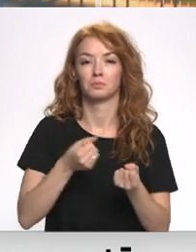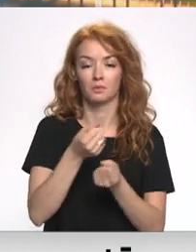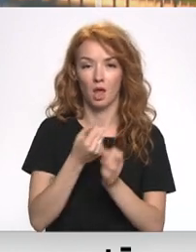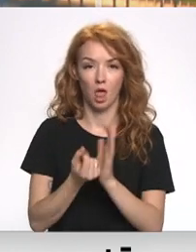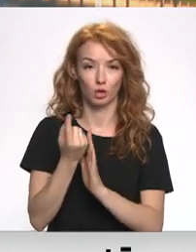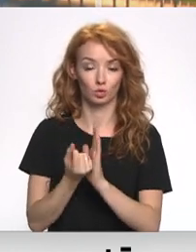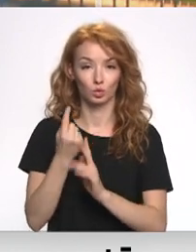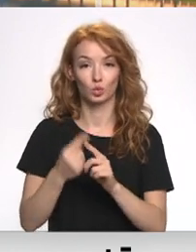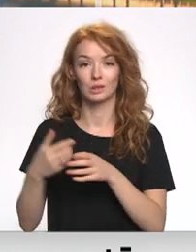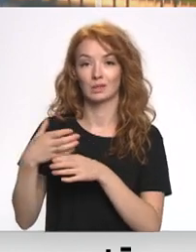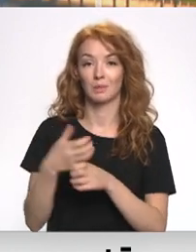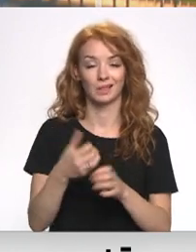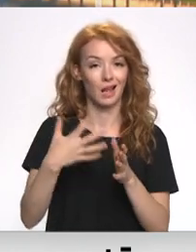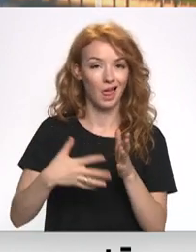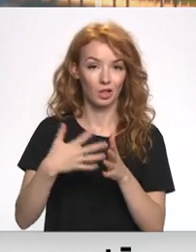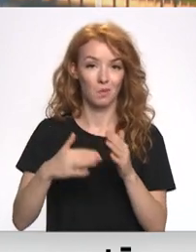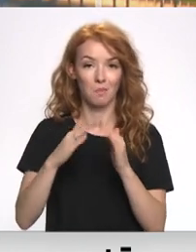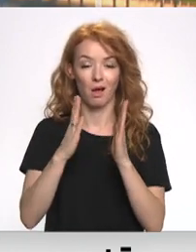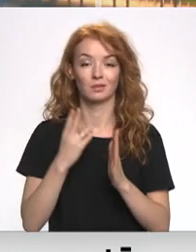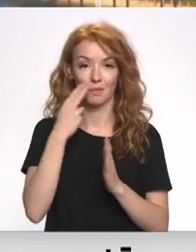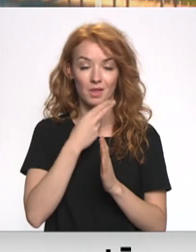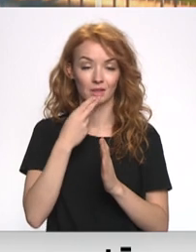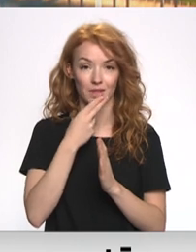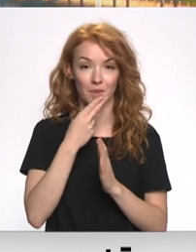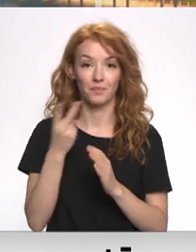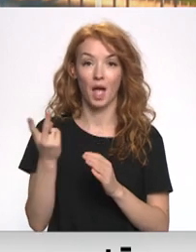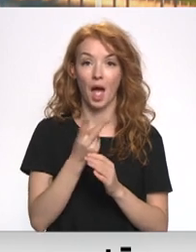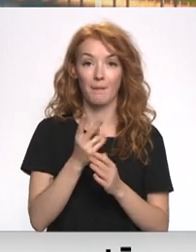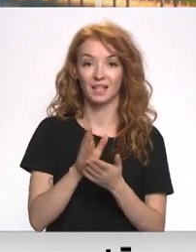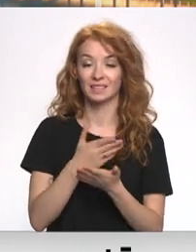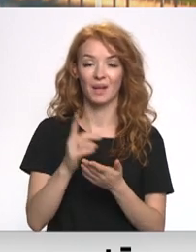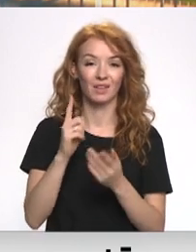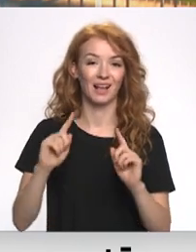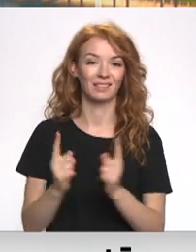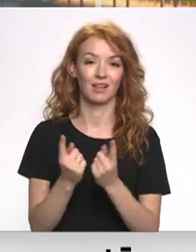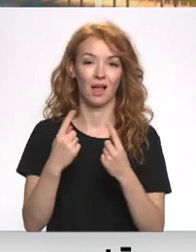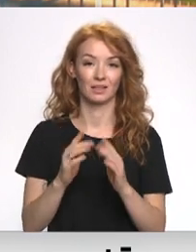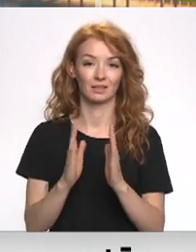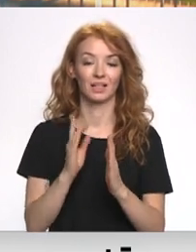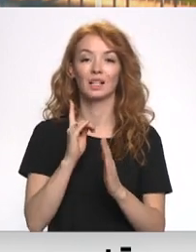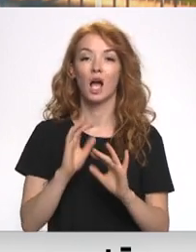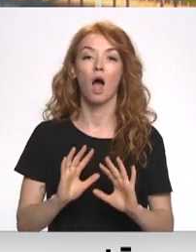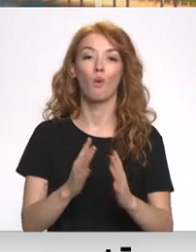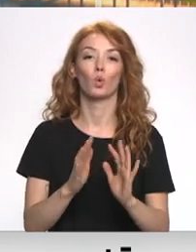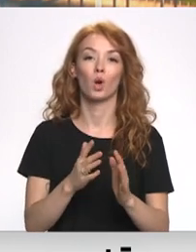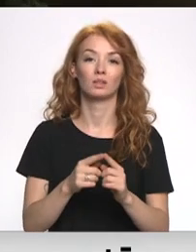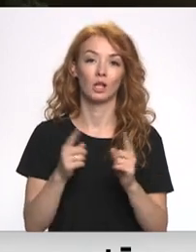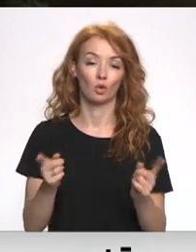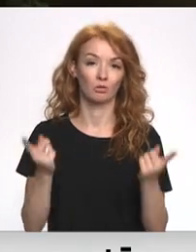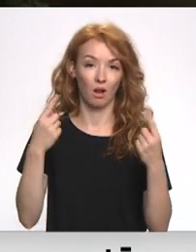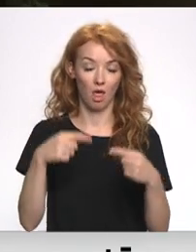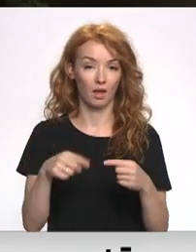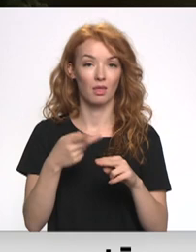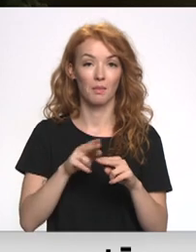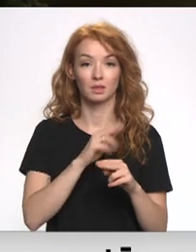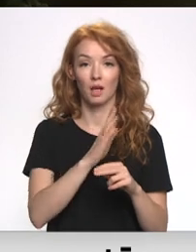resursus un samazināt rēķinus mājas saimniecībā. Abi risinājumi ir īslaicīgi tikai apkuras sezonas laikā. Tā kā